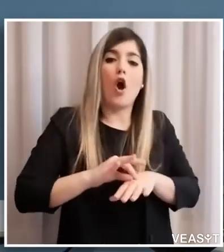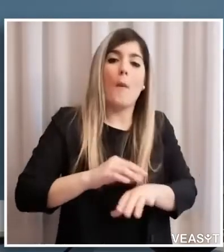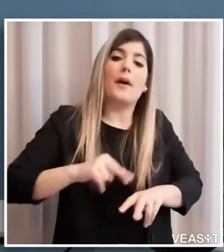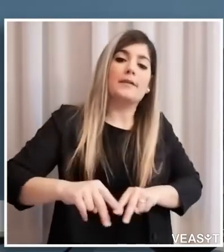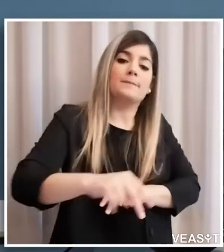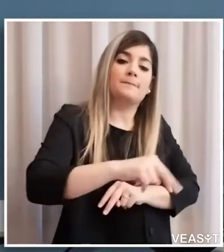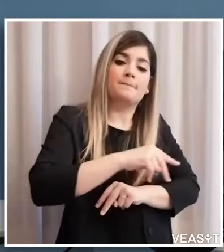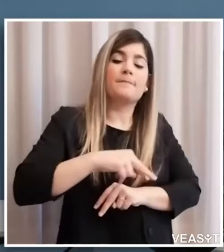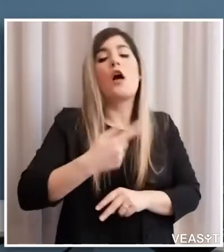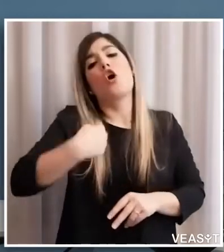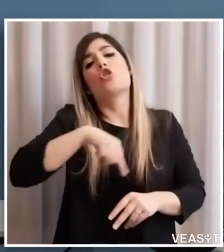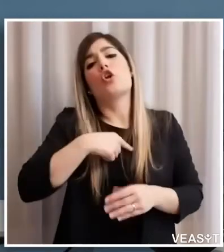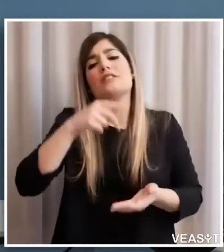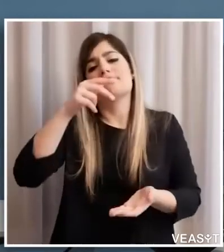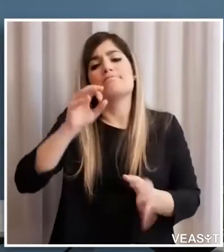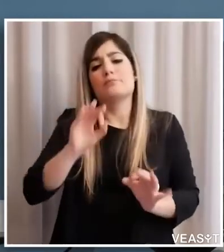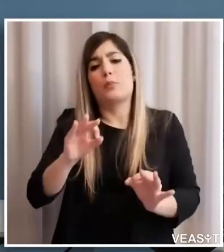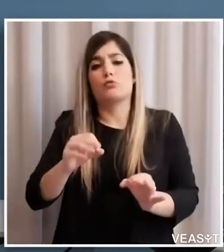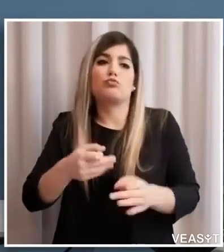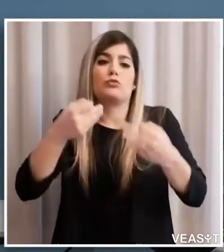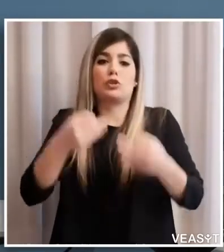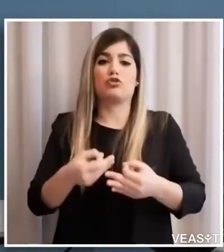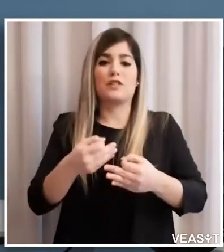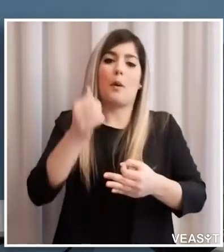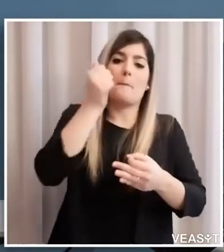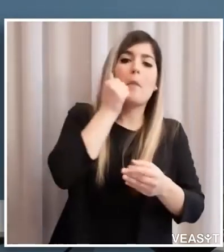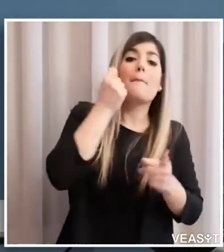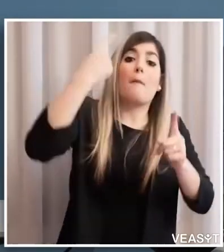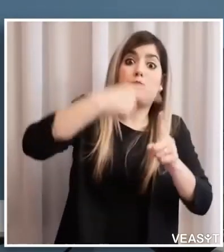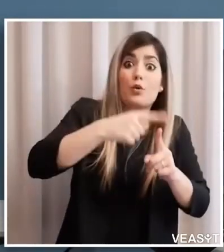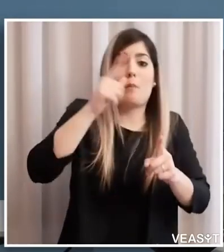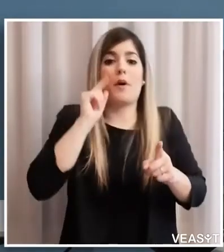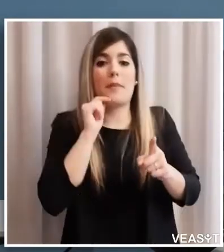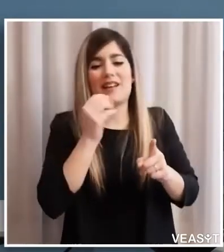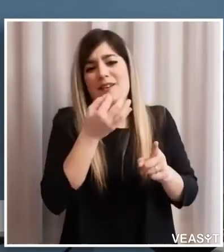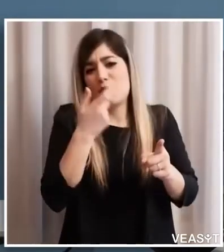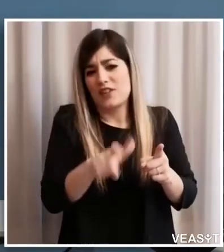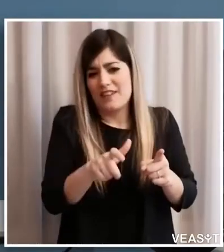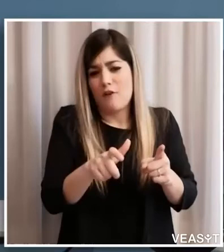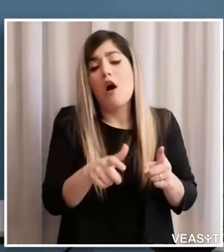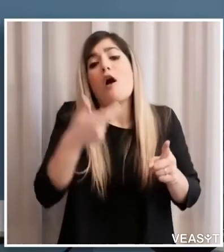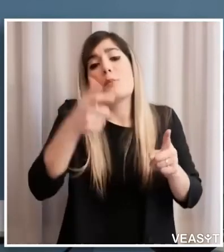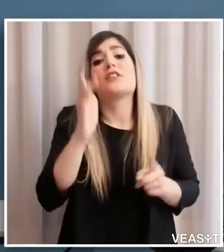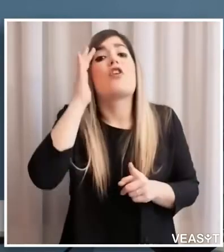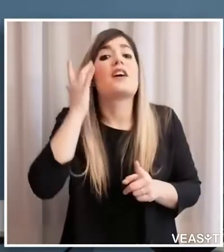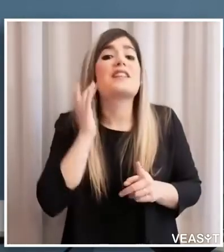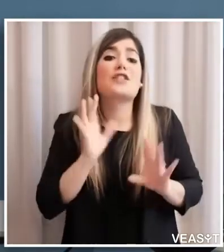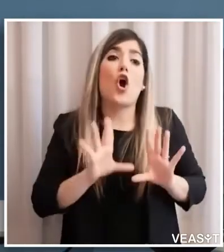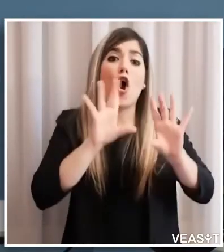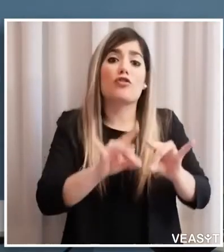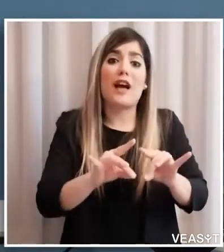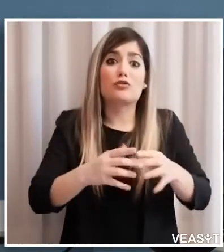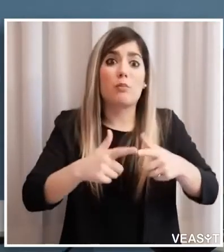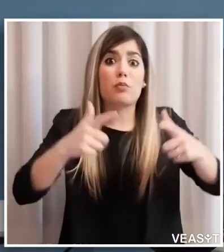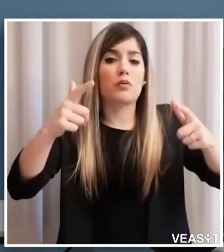entrambi perché dal punto di vista epidemiologico epidemiologico se lo dicono i nuovi anche gli esperti non cambia niente perché tanto